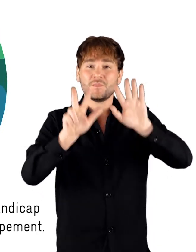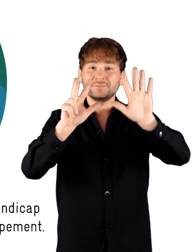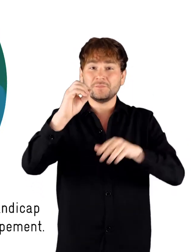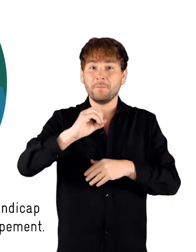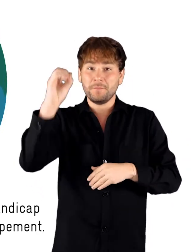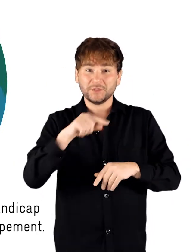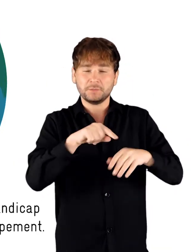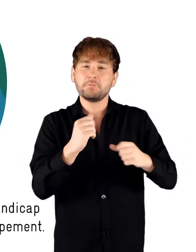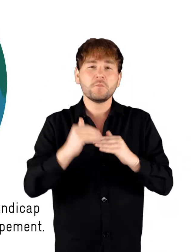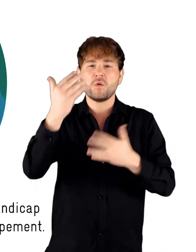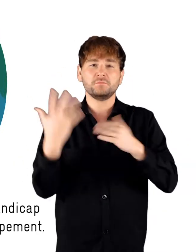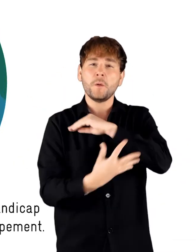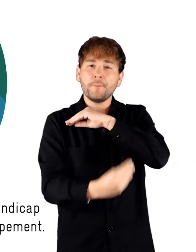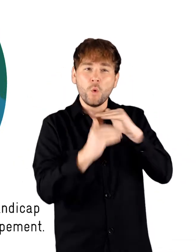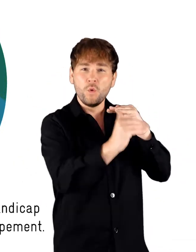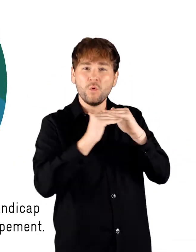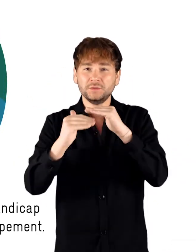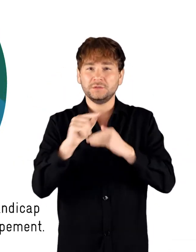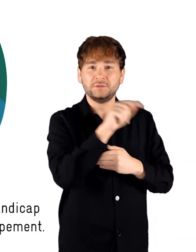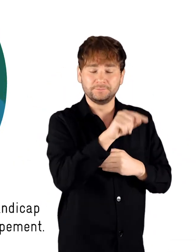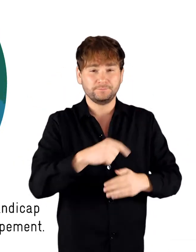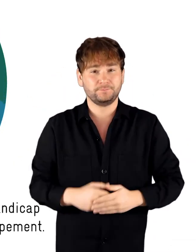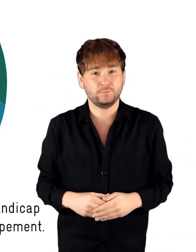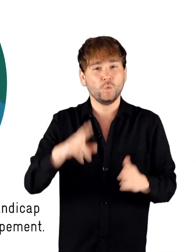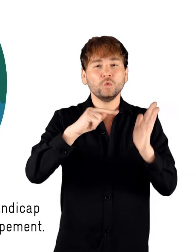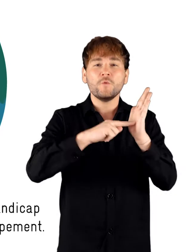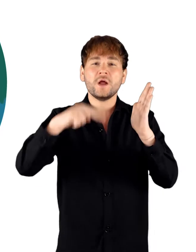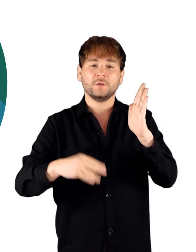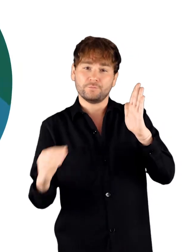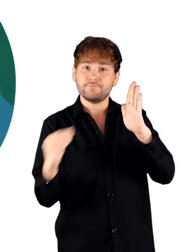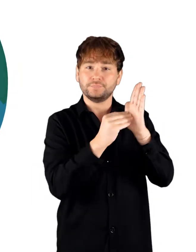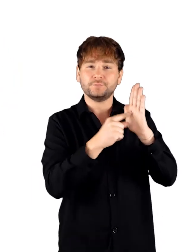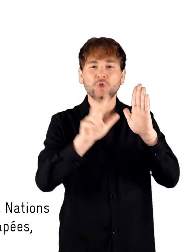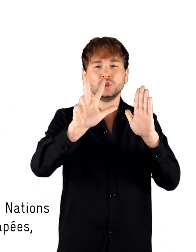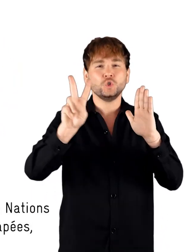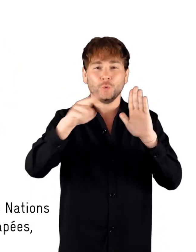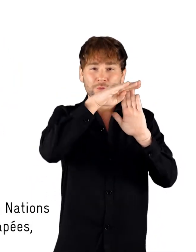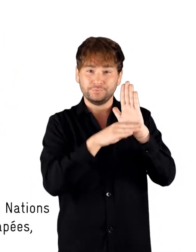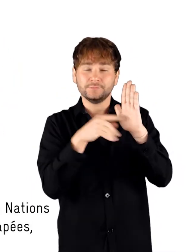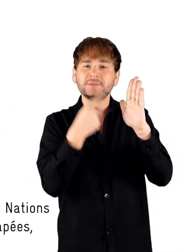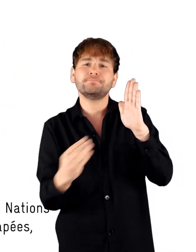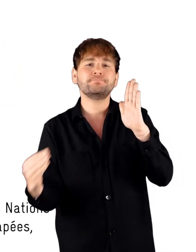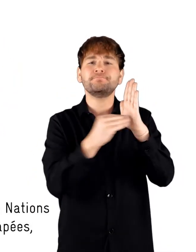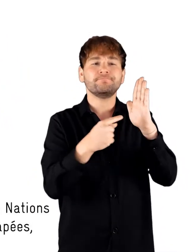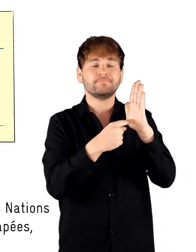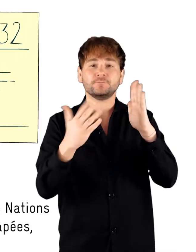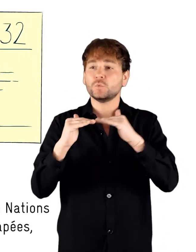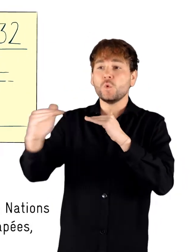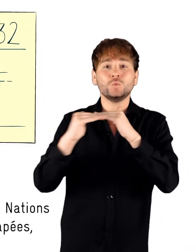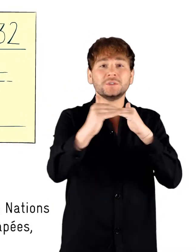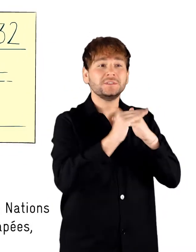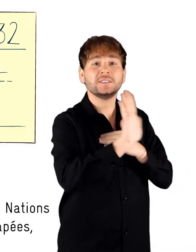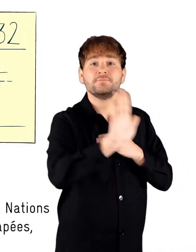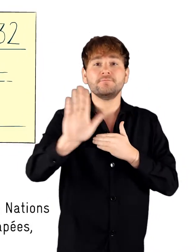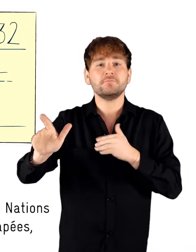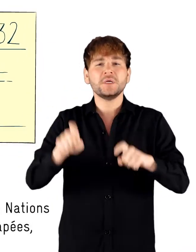personnes en situation de handicap dans le monde vivent dans les pays en développement. Conformément à l'article 32 de la Convention